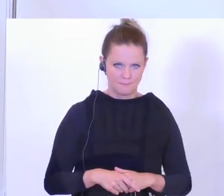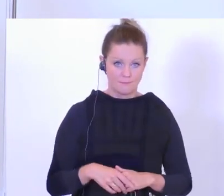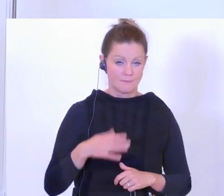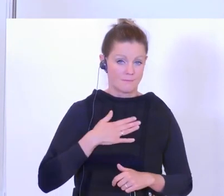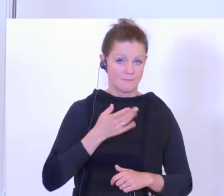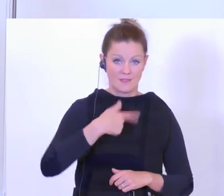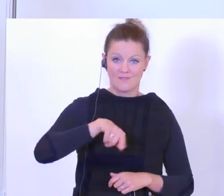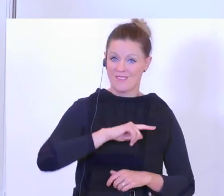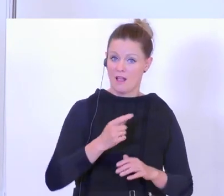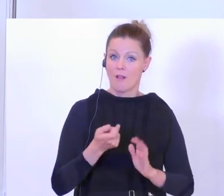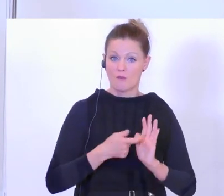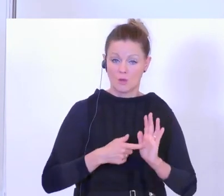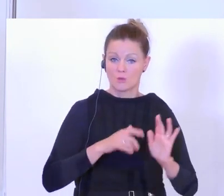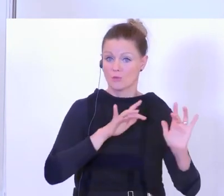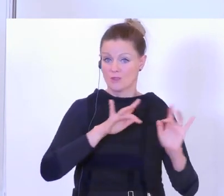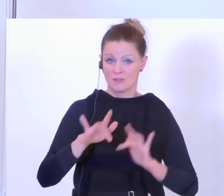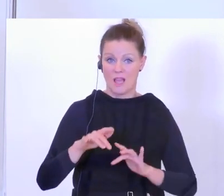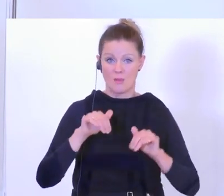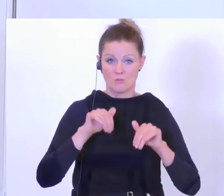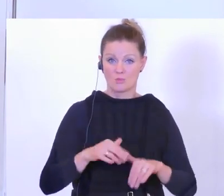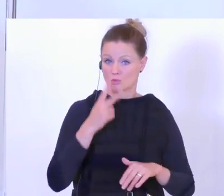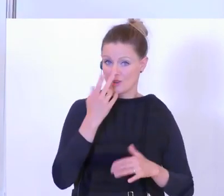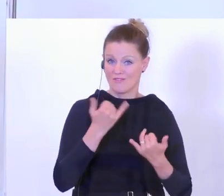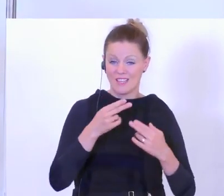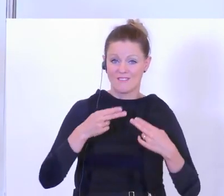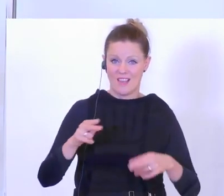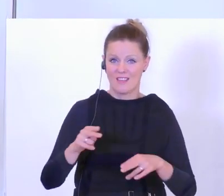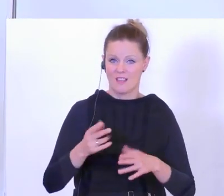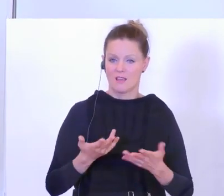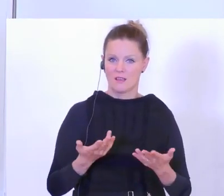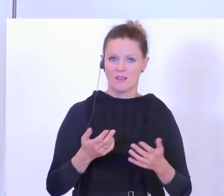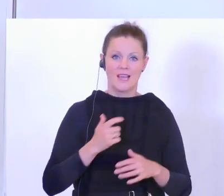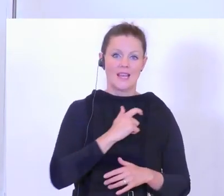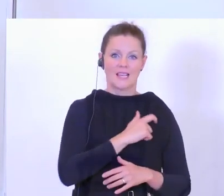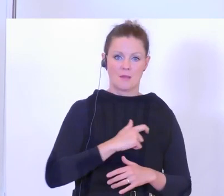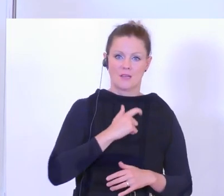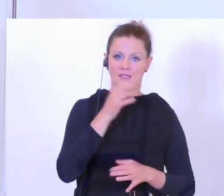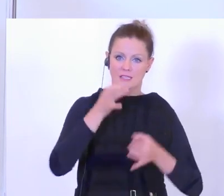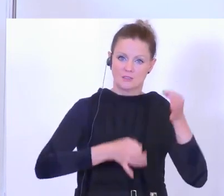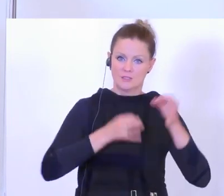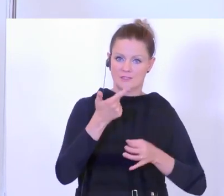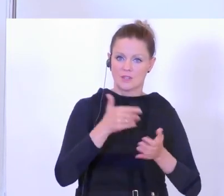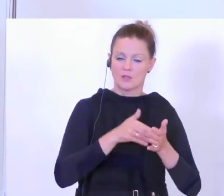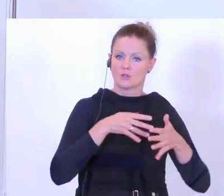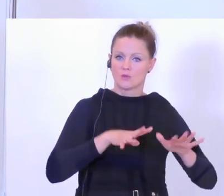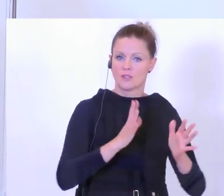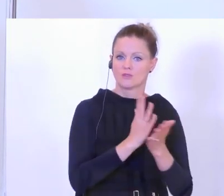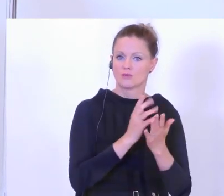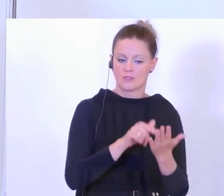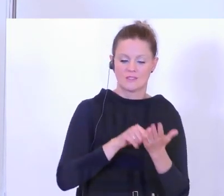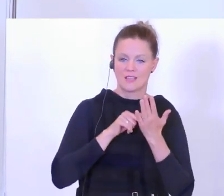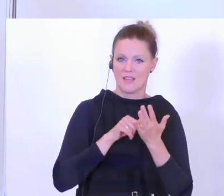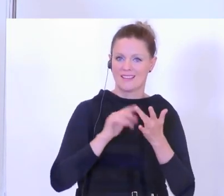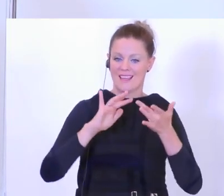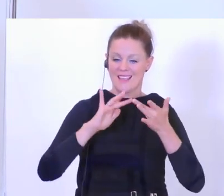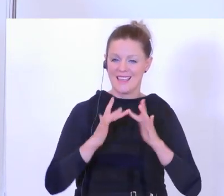alle gefordert, dann die richtigen Ableitungen daraus zu treffen. Denn das, was ja die Kriminalitätsstatistik schon 2019 gezeigt hat, ist, dass